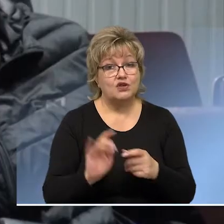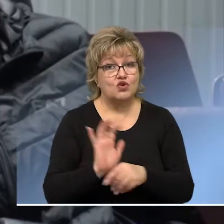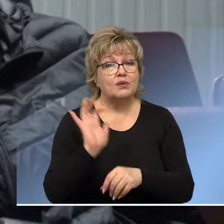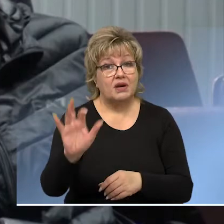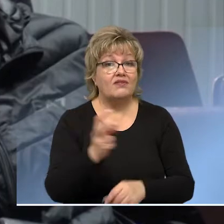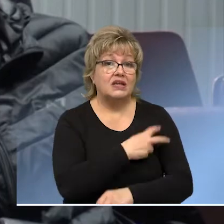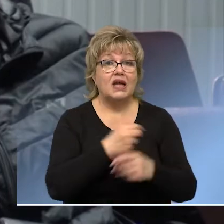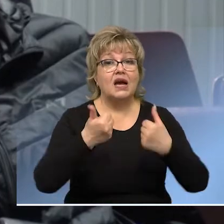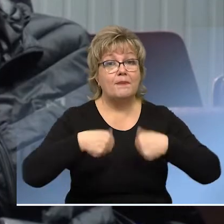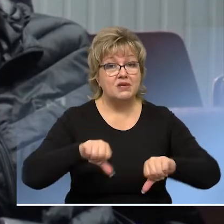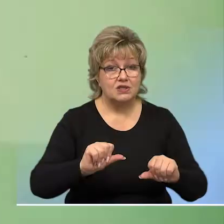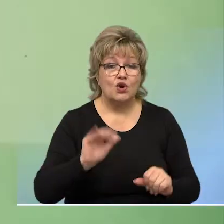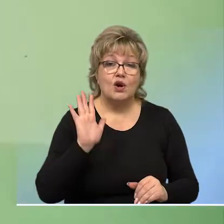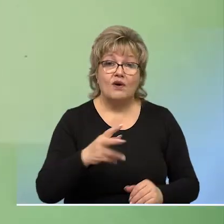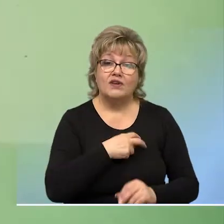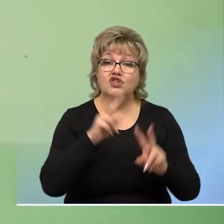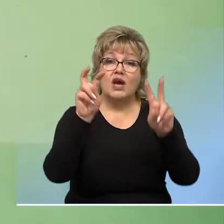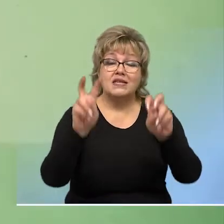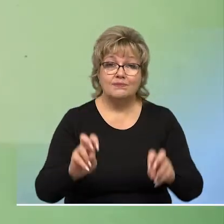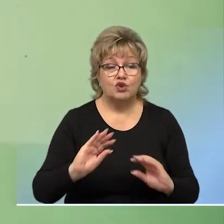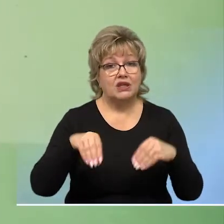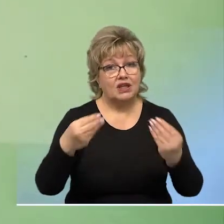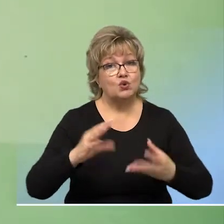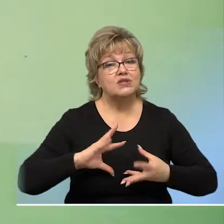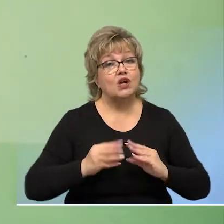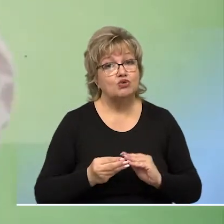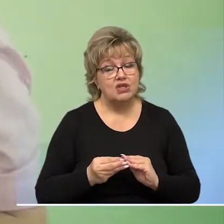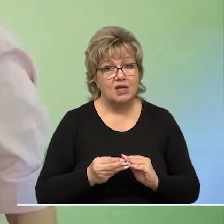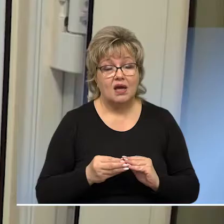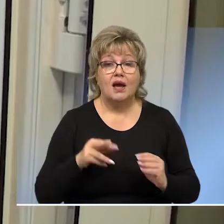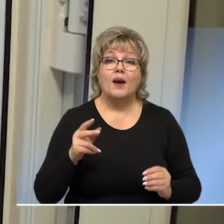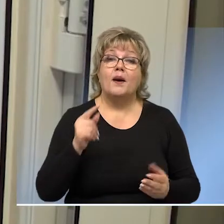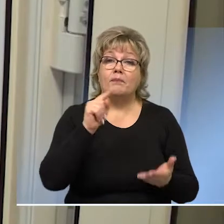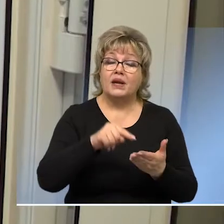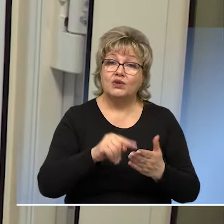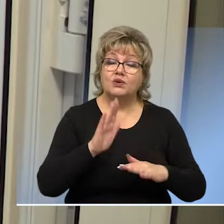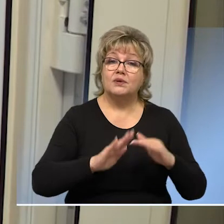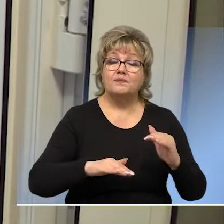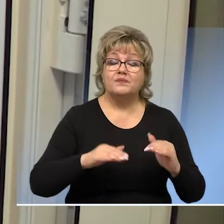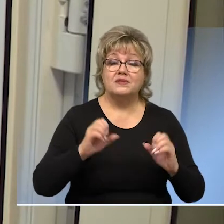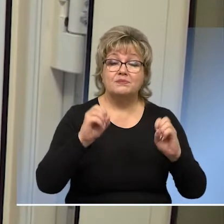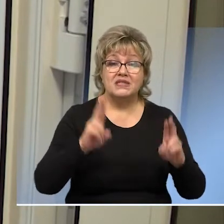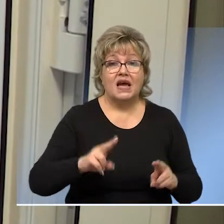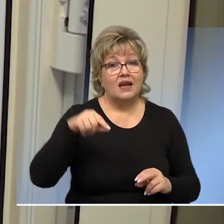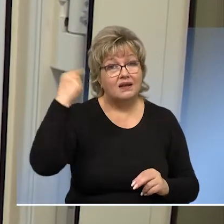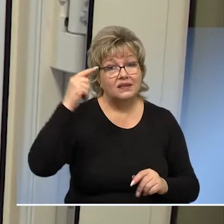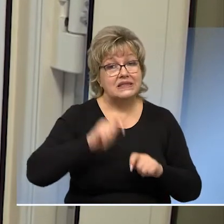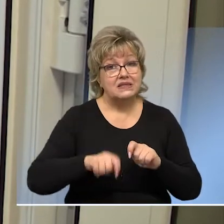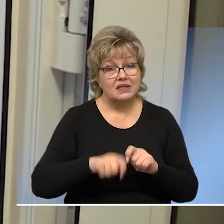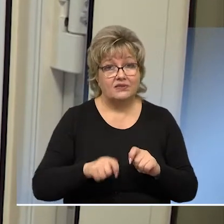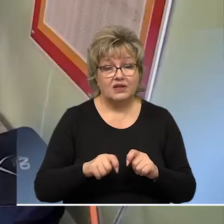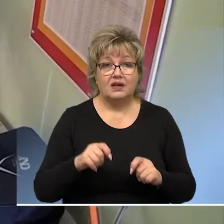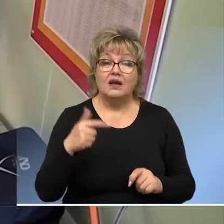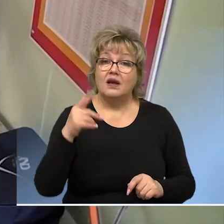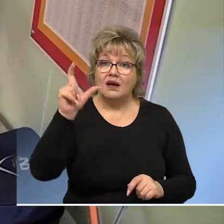и отправили на медкомиссию. 8 врачей их осмотрят, дадут заключение. Пройдут юноши и профессионально-психологическое тестирование.